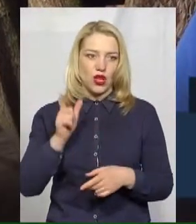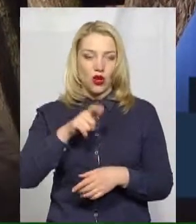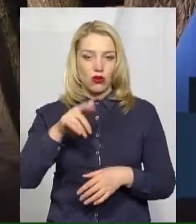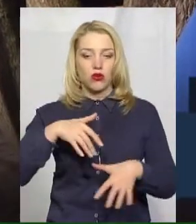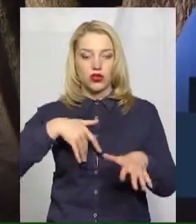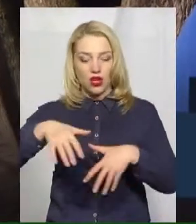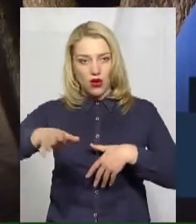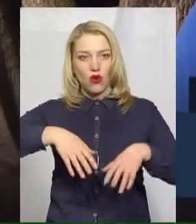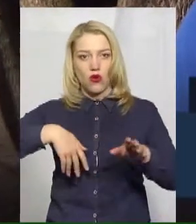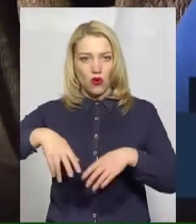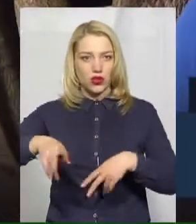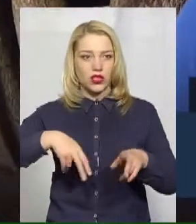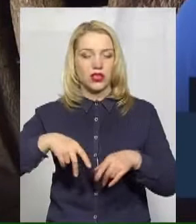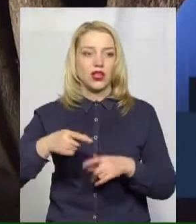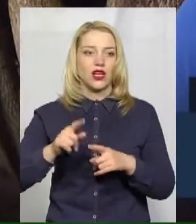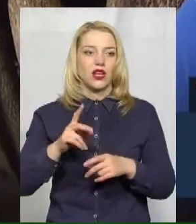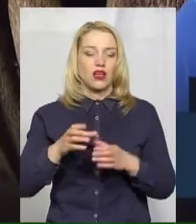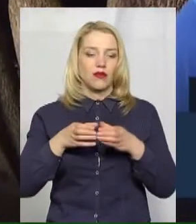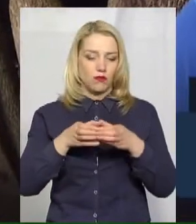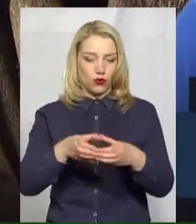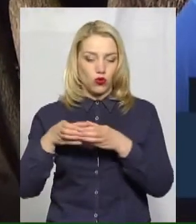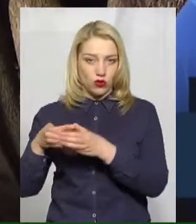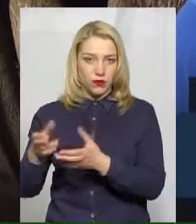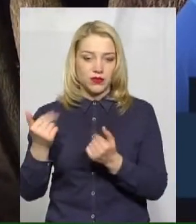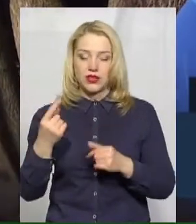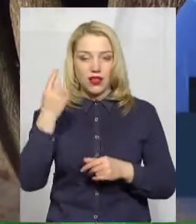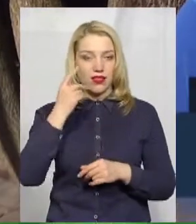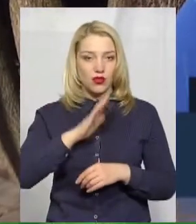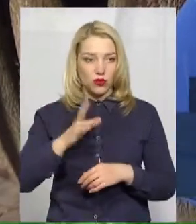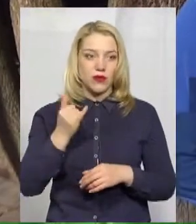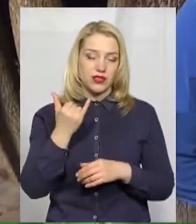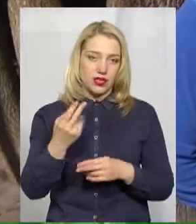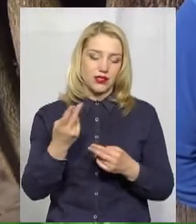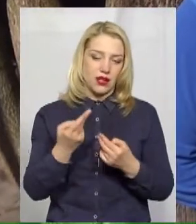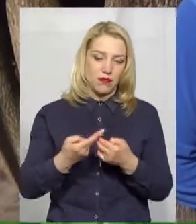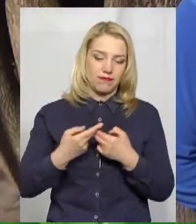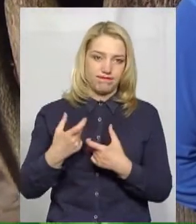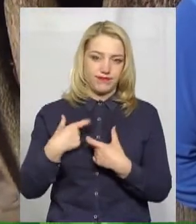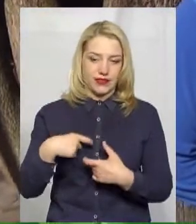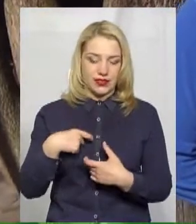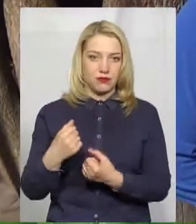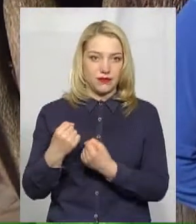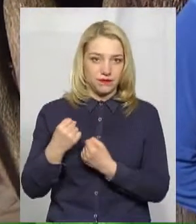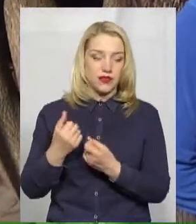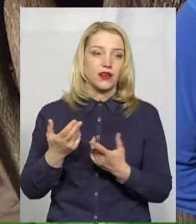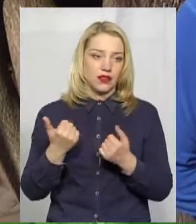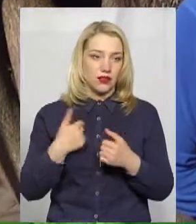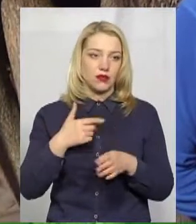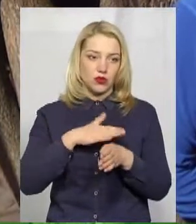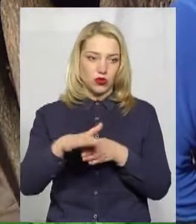пересувалися, не думали. Зараз треба запобігатися. Ми дотримуємося.